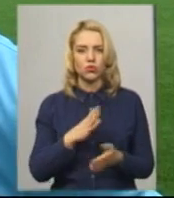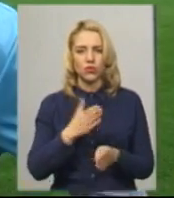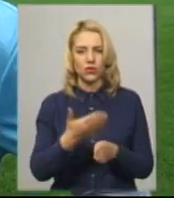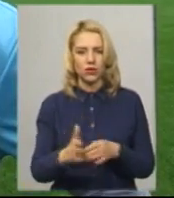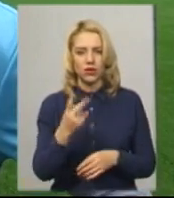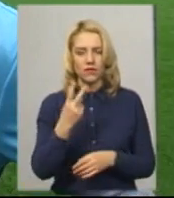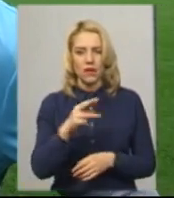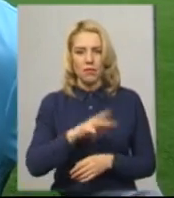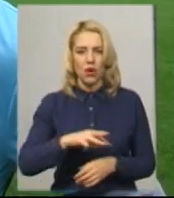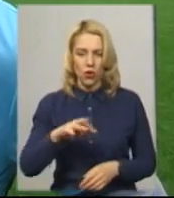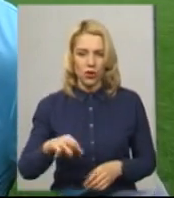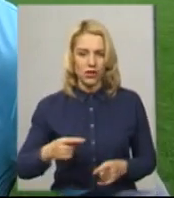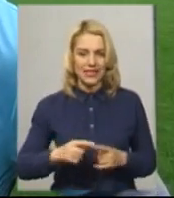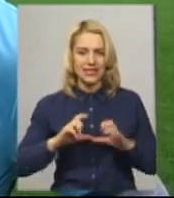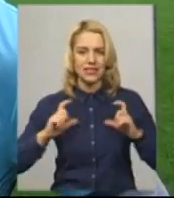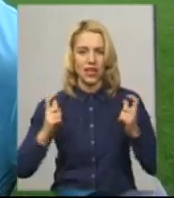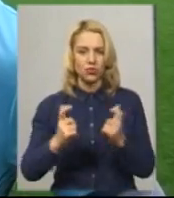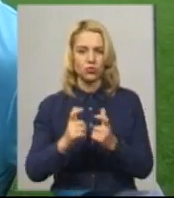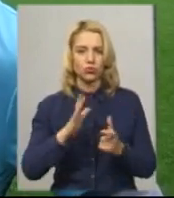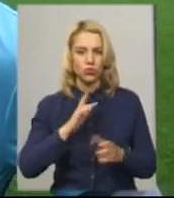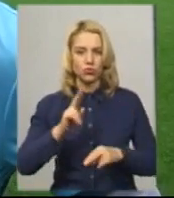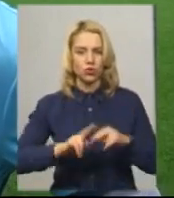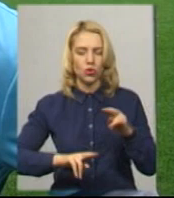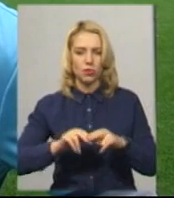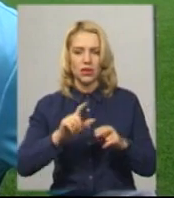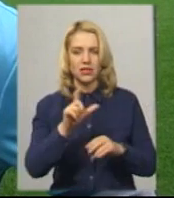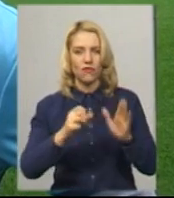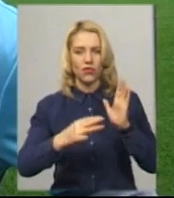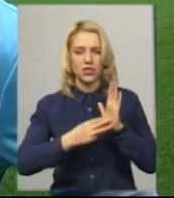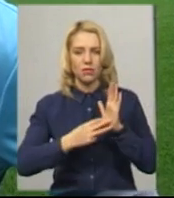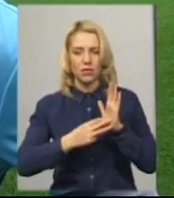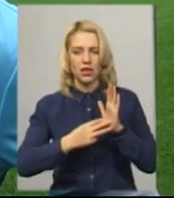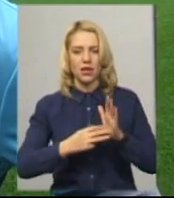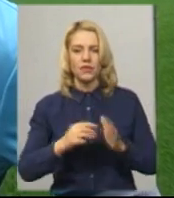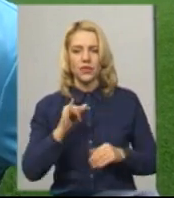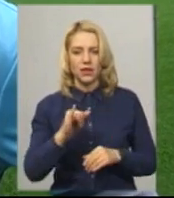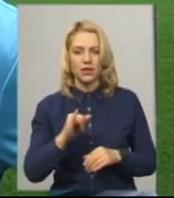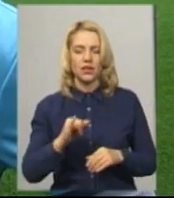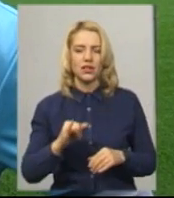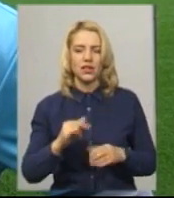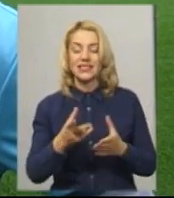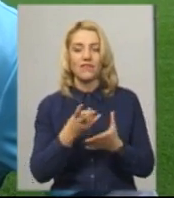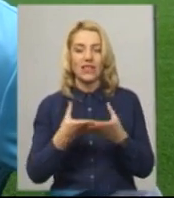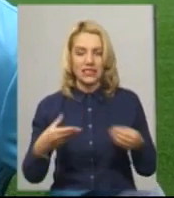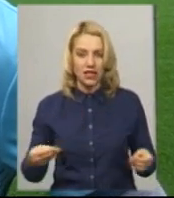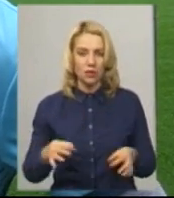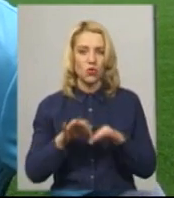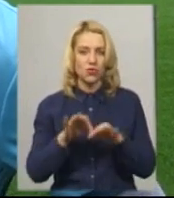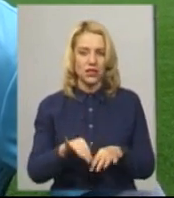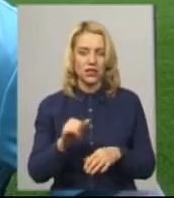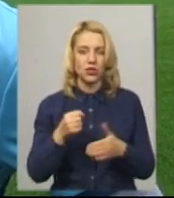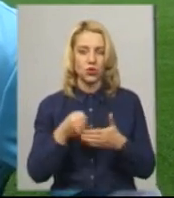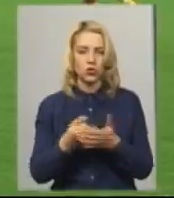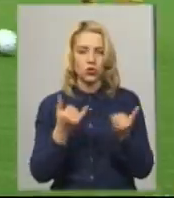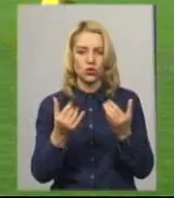мільйони. Фактично стадіон був збудований з весни, і основні роботи були з весни проведені і до